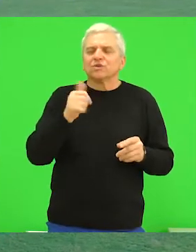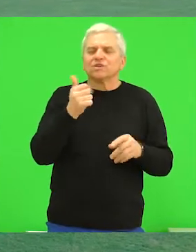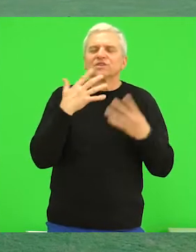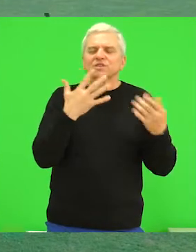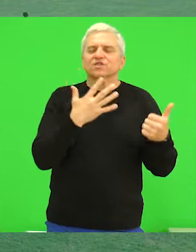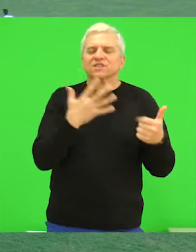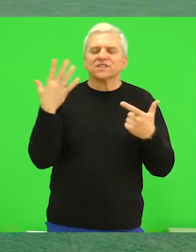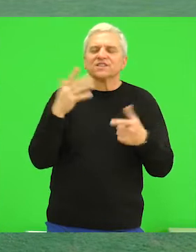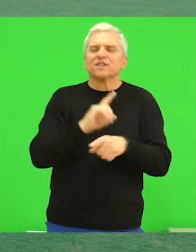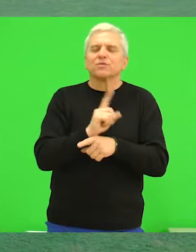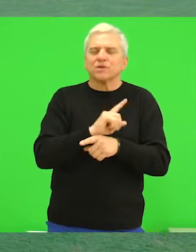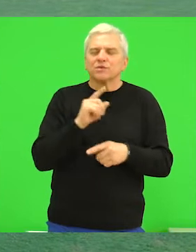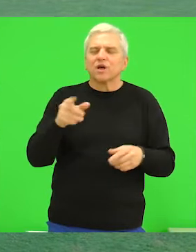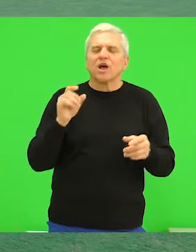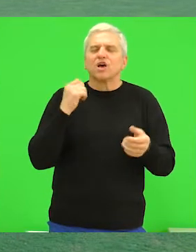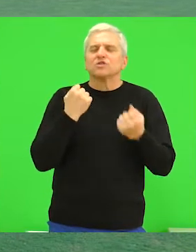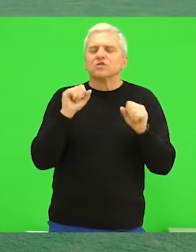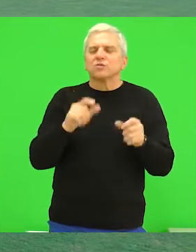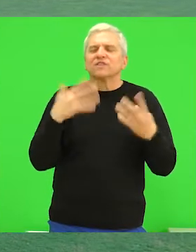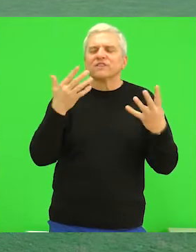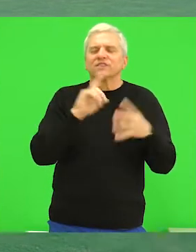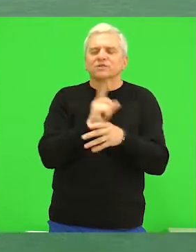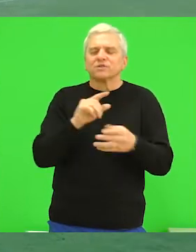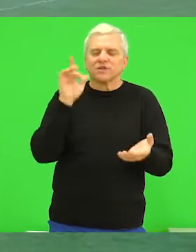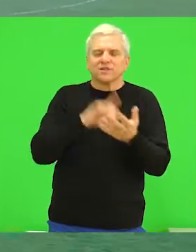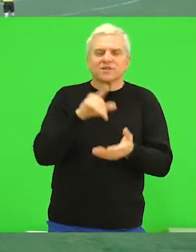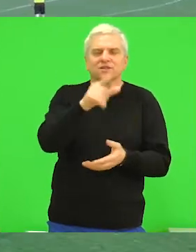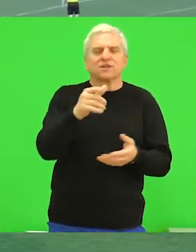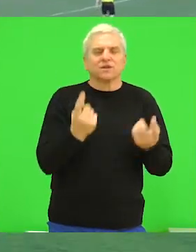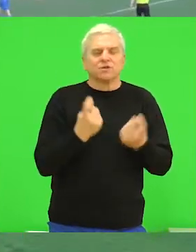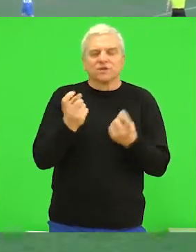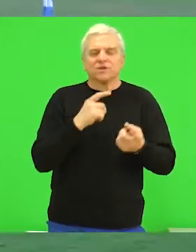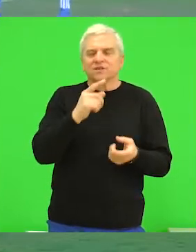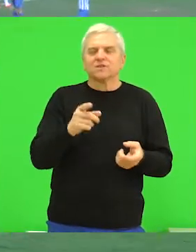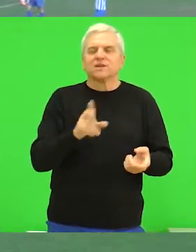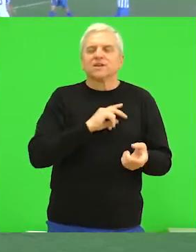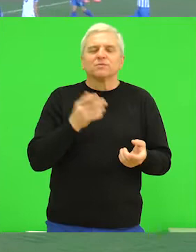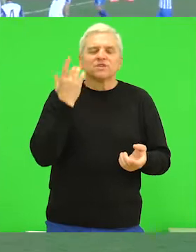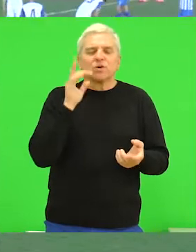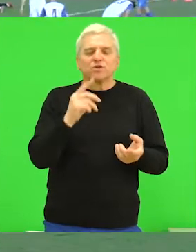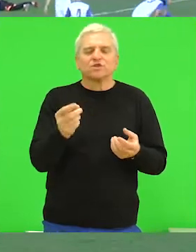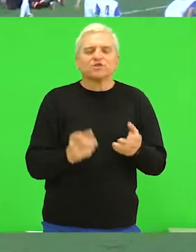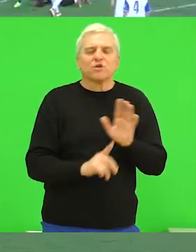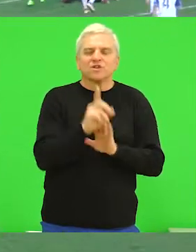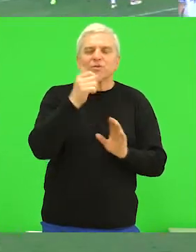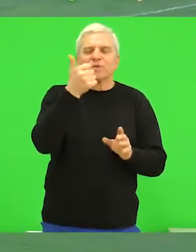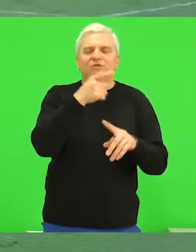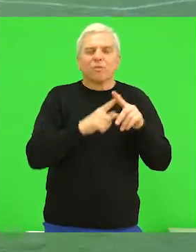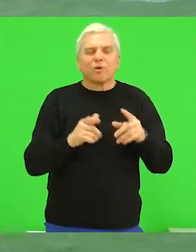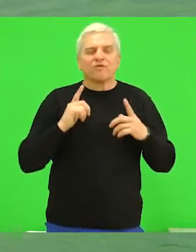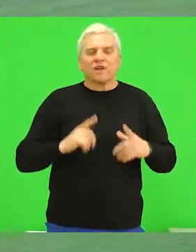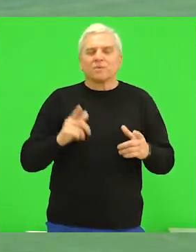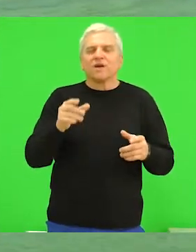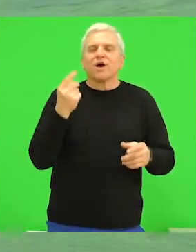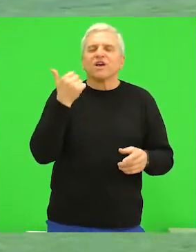golovima u 67. i iz slobodnog udarca u 90. stavlja tačku na ovaj meč. Videli ste, mi smo imali pro polovreme još dve